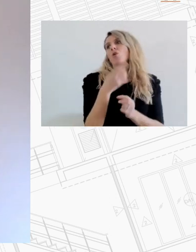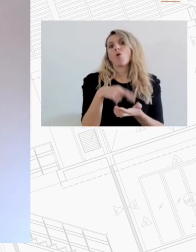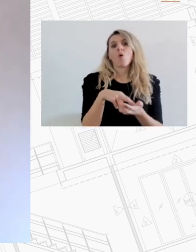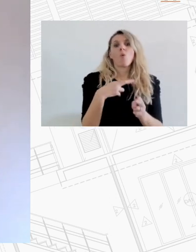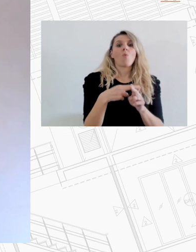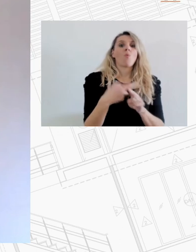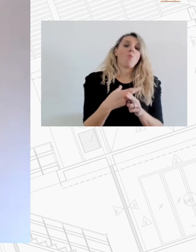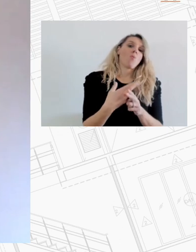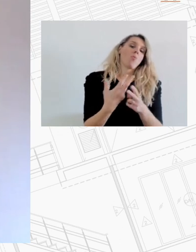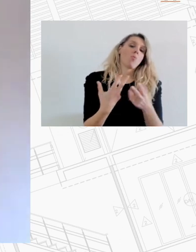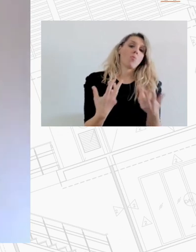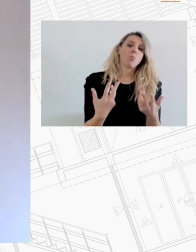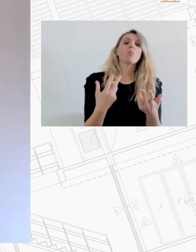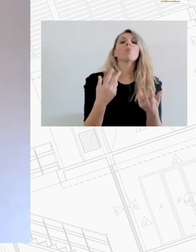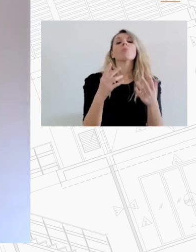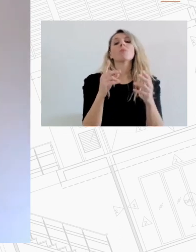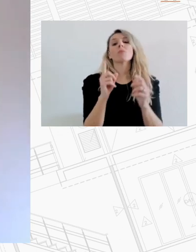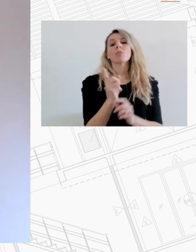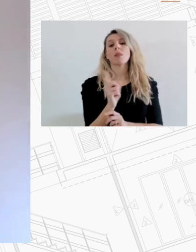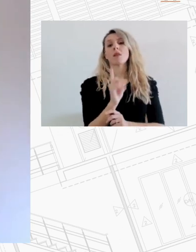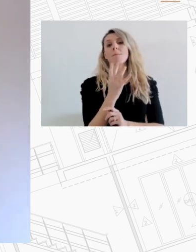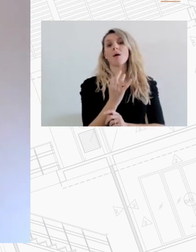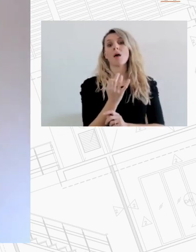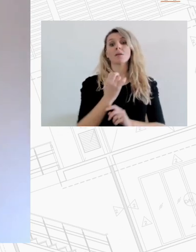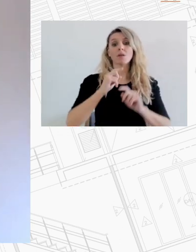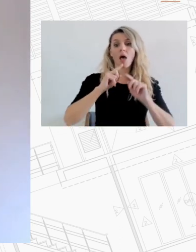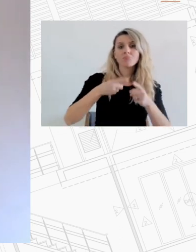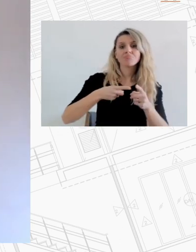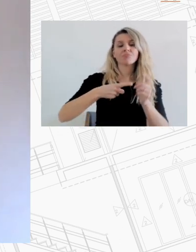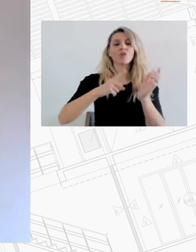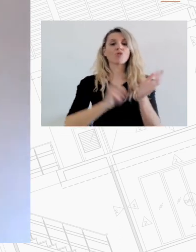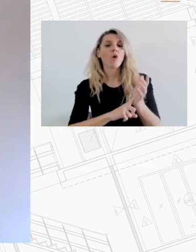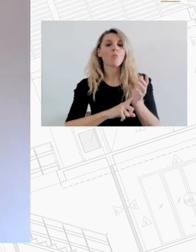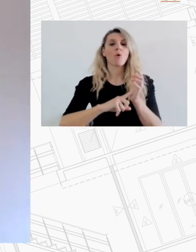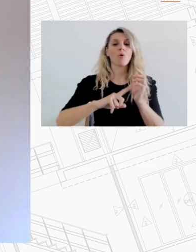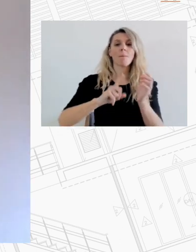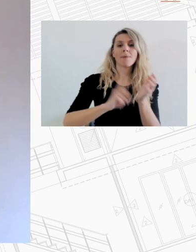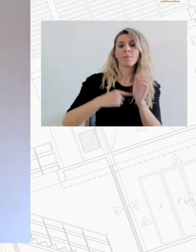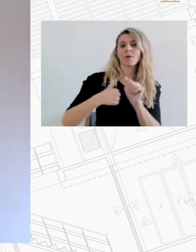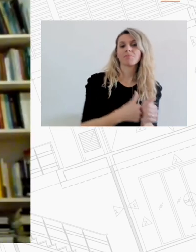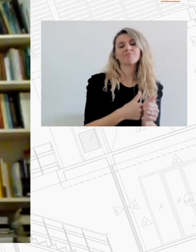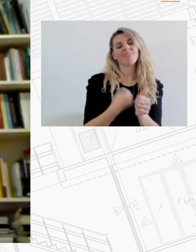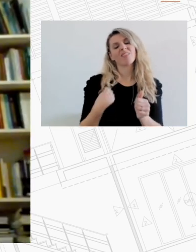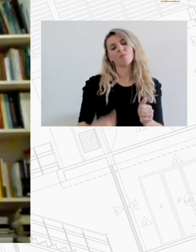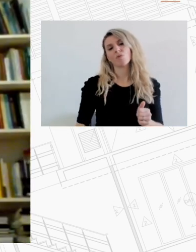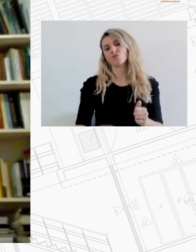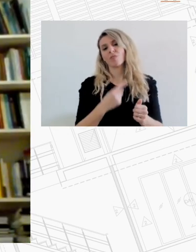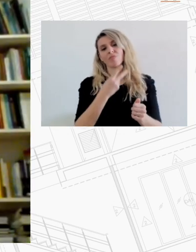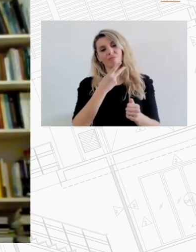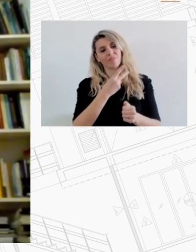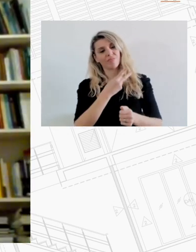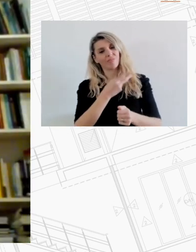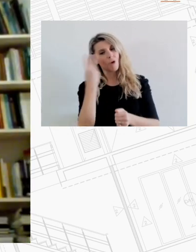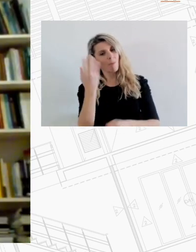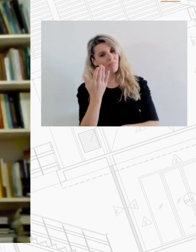θεσμικοί να επιβάλλουν νομοθεσία κτλ και σίγουρα ο έλεγχος